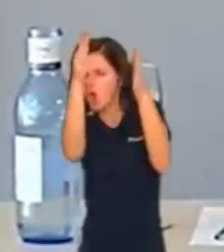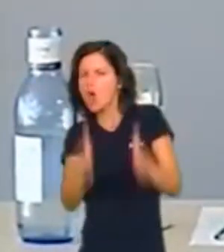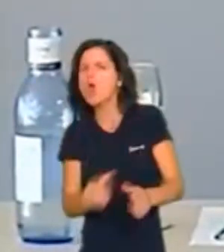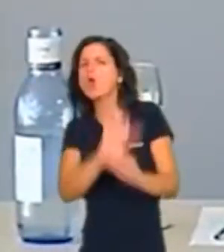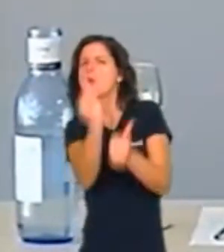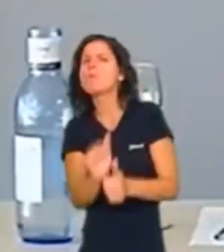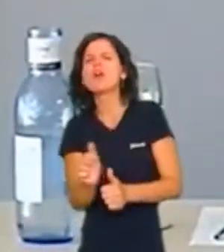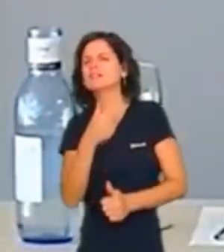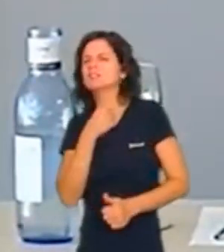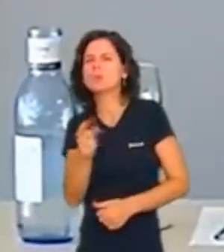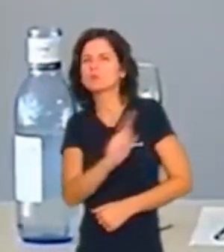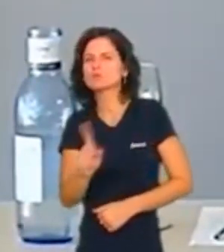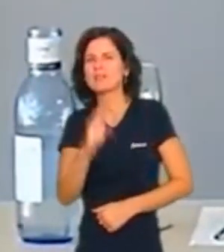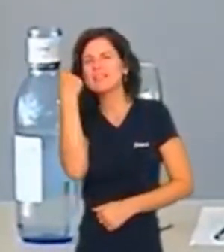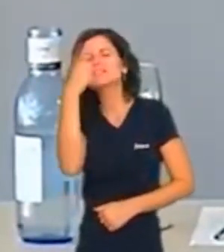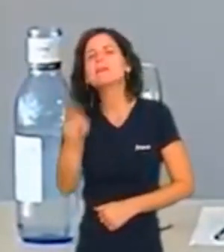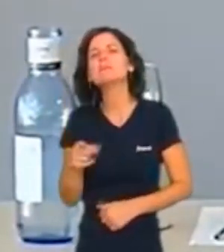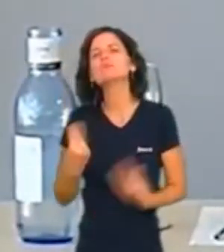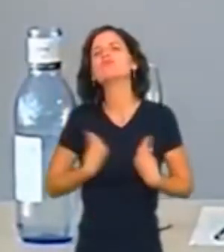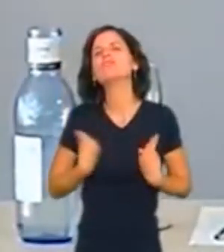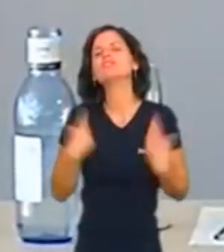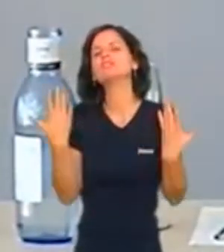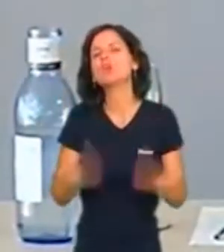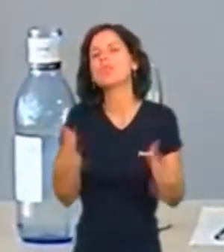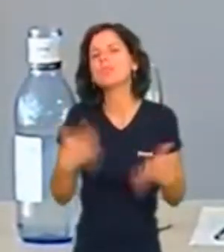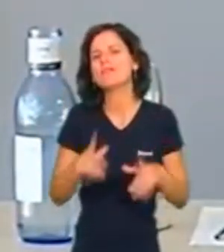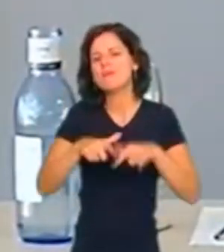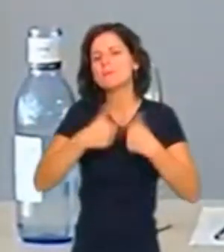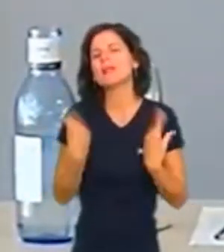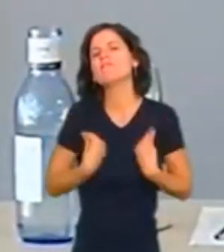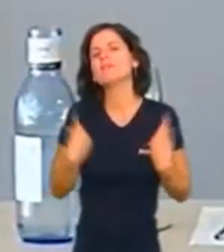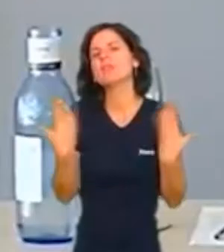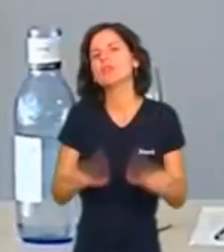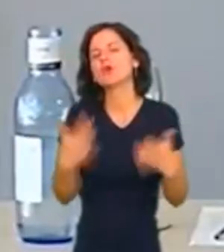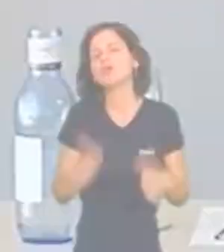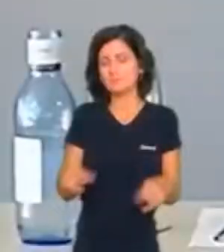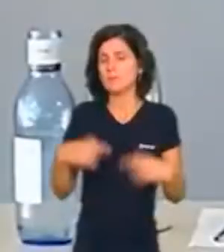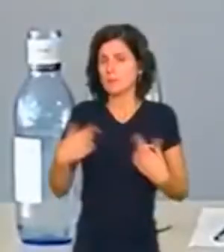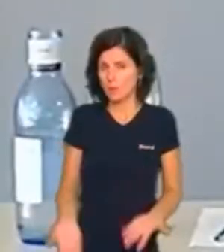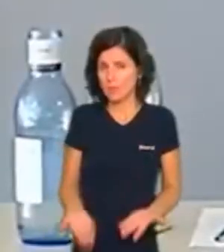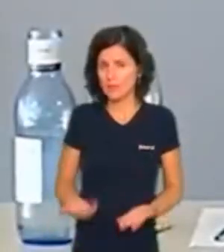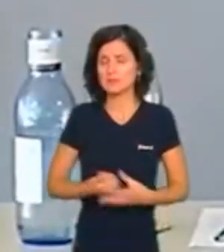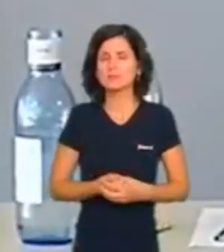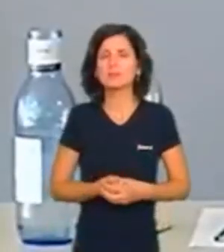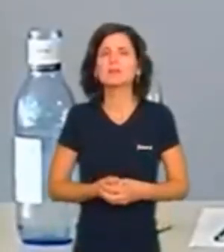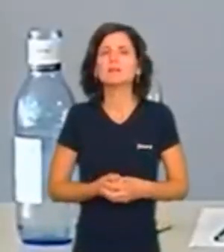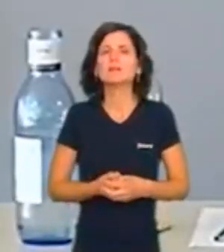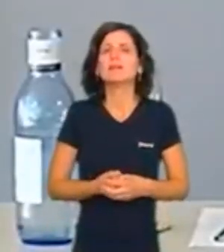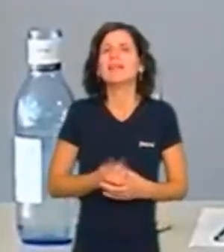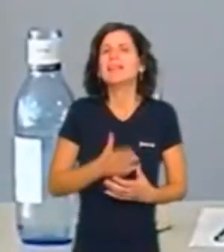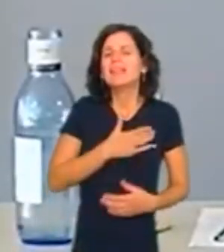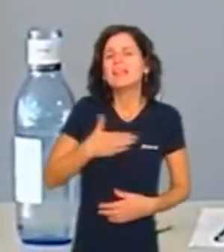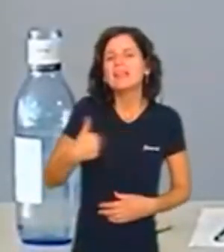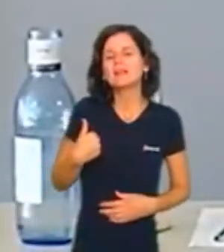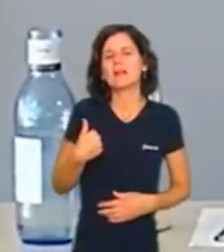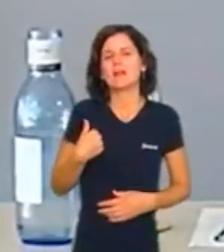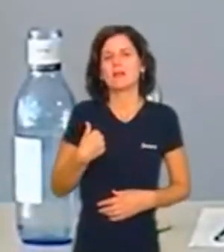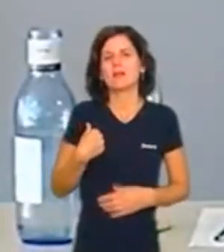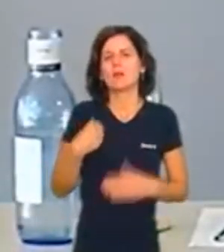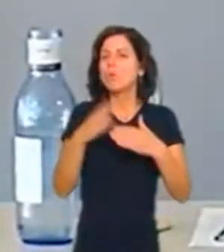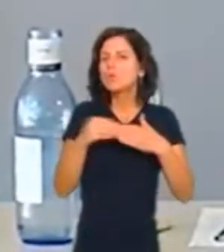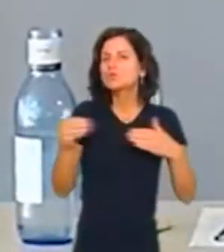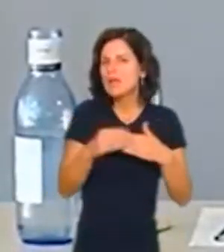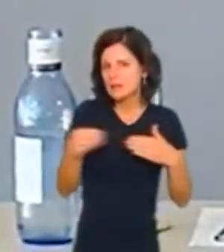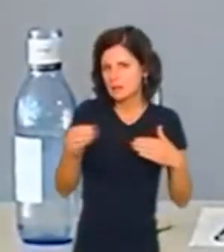i sabem on vius, on viu la teua família. Així és que cuidadito. El que vulgui equiparar i mantenir l